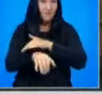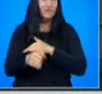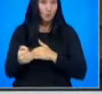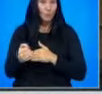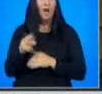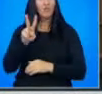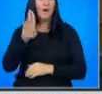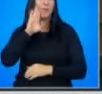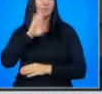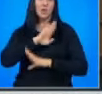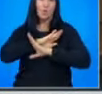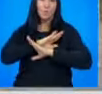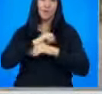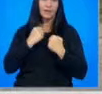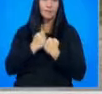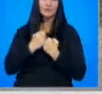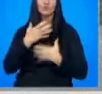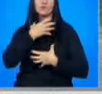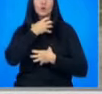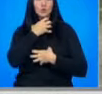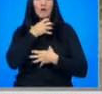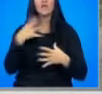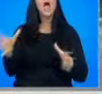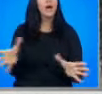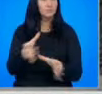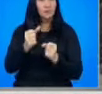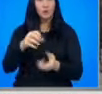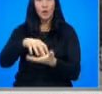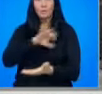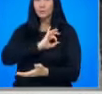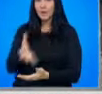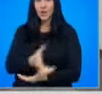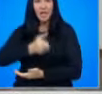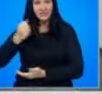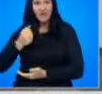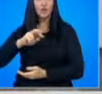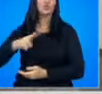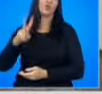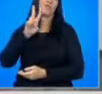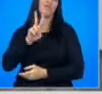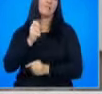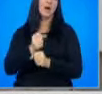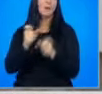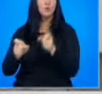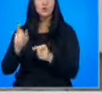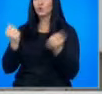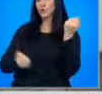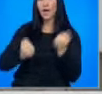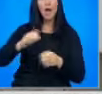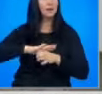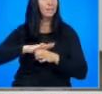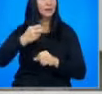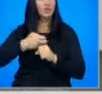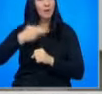Двама от мъжете загиват на място от задушаване. Спасителните екипи успяват да извадят другите двама работници, които са откарани в